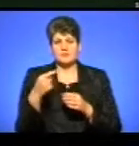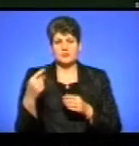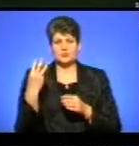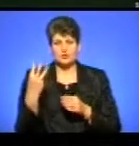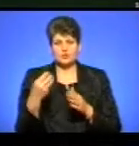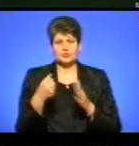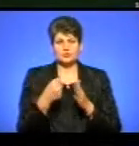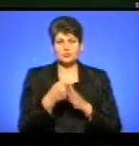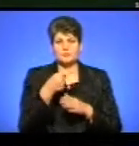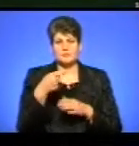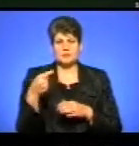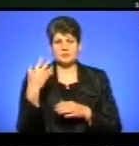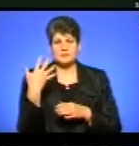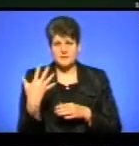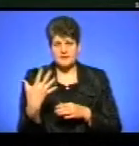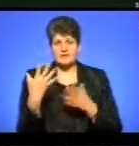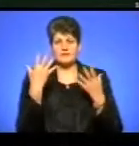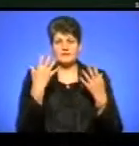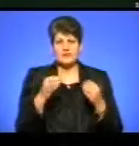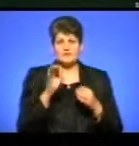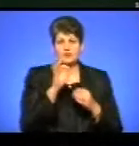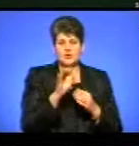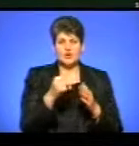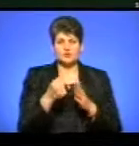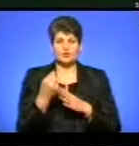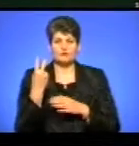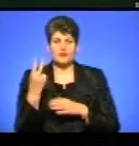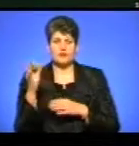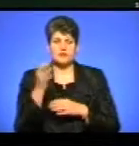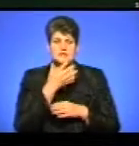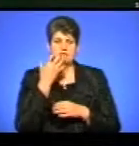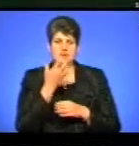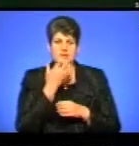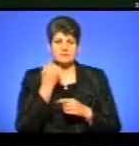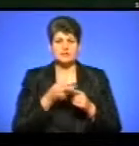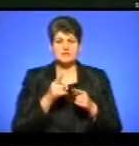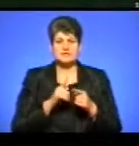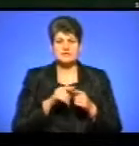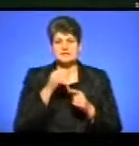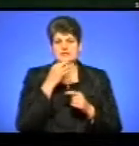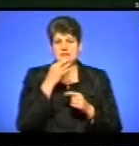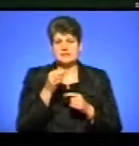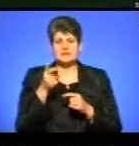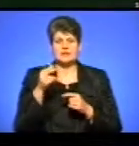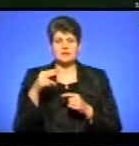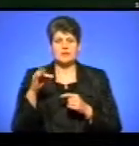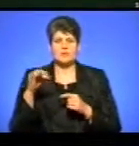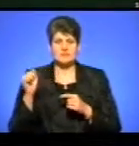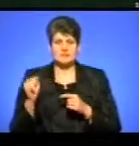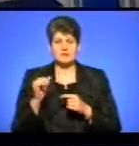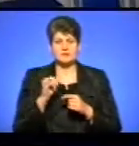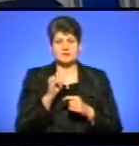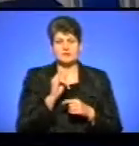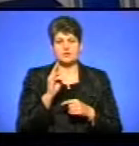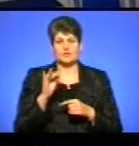3 до мінус 5 градусів, і в день від нуля до 2 градусів тепла. Про це нам повідомила синоптик обласного гідрометцентру Ірина